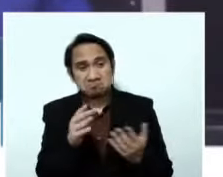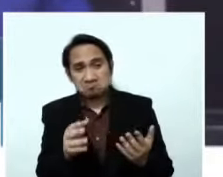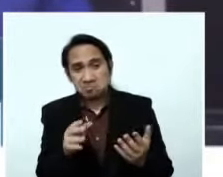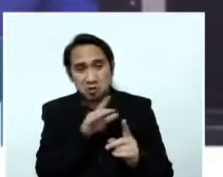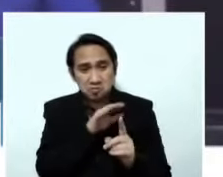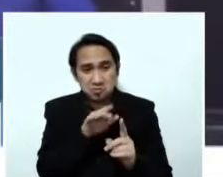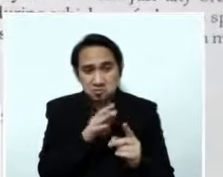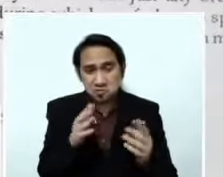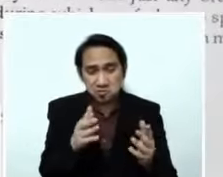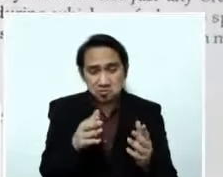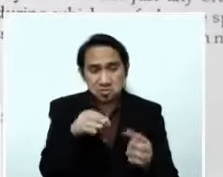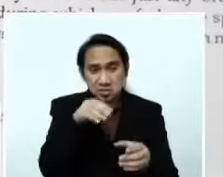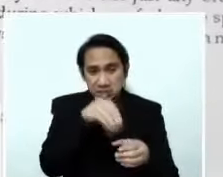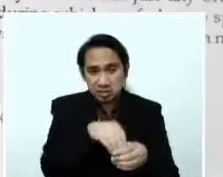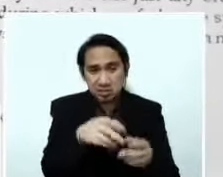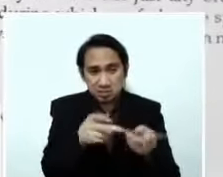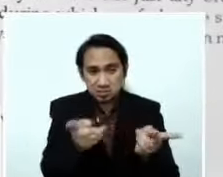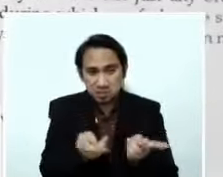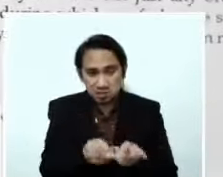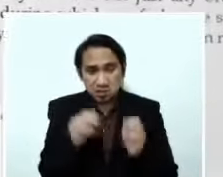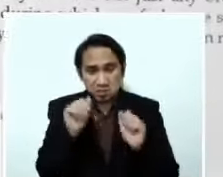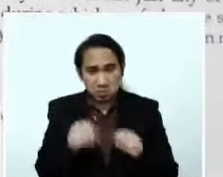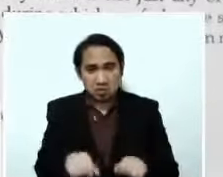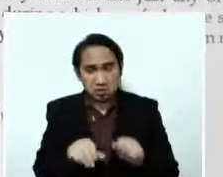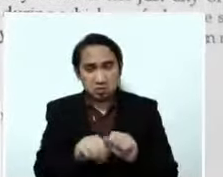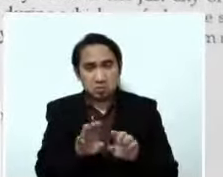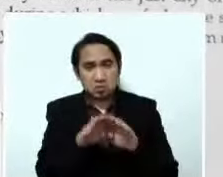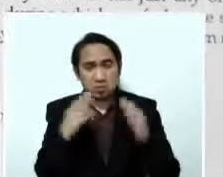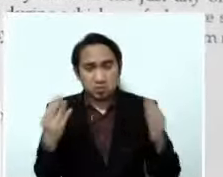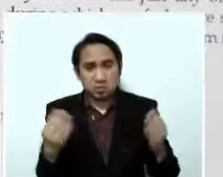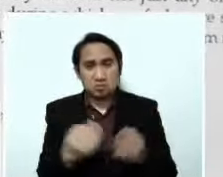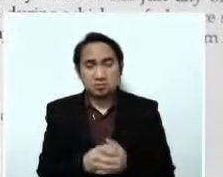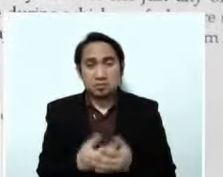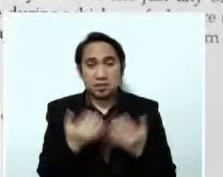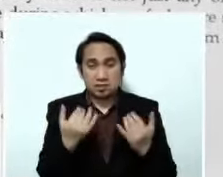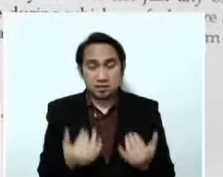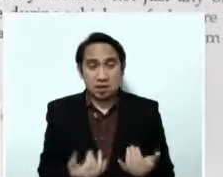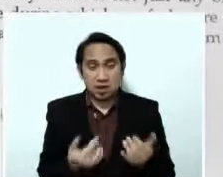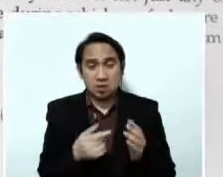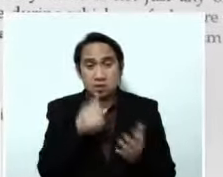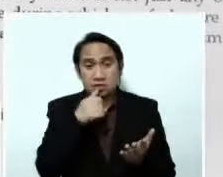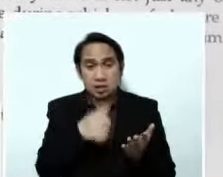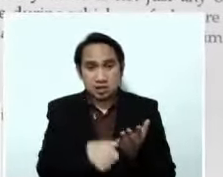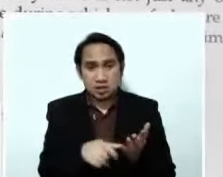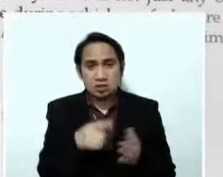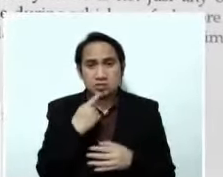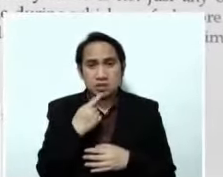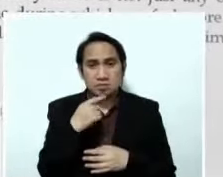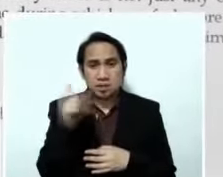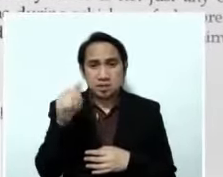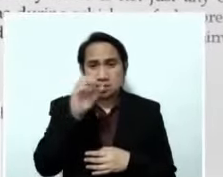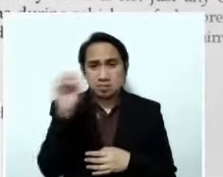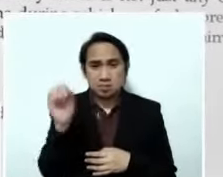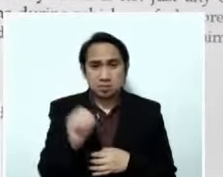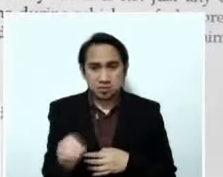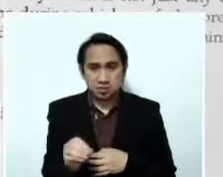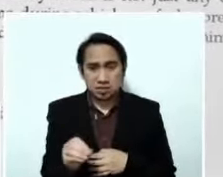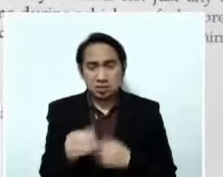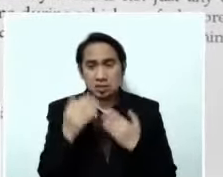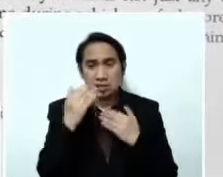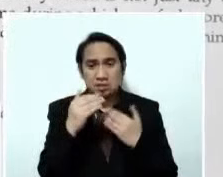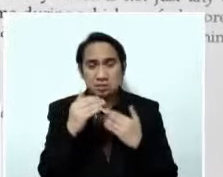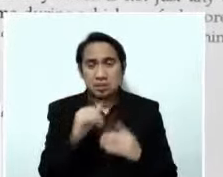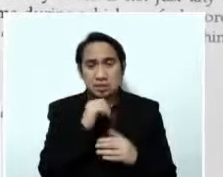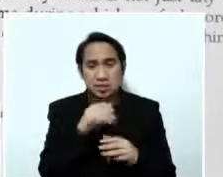ay pwede silang magbukas. Sa inilabas na clarificatory note, sinabi ni Pabillo na ang 10% ng capacity limit ay hindi